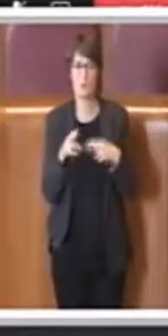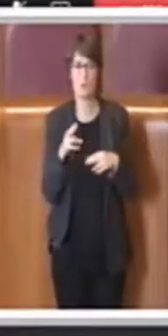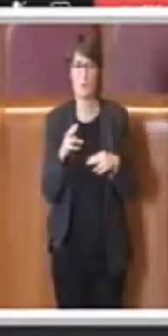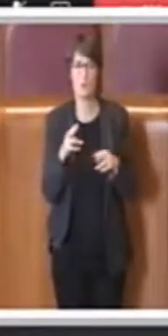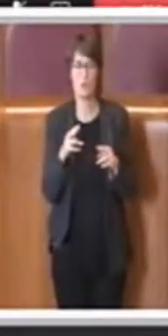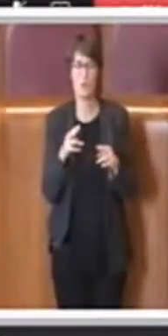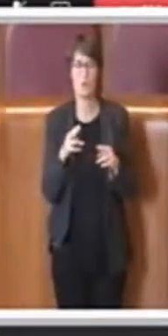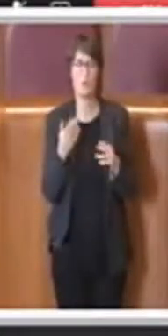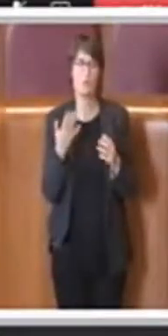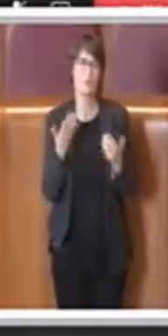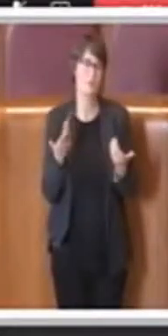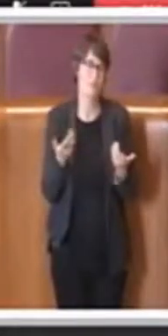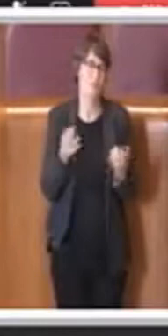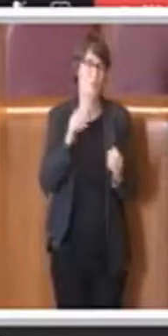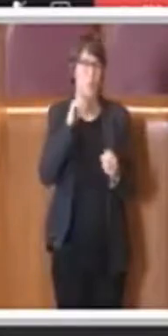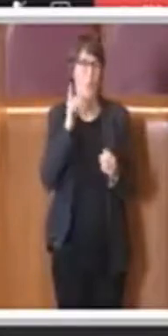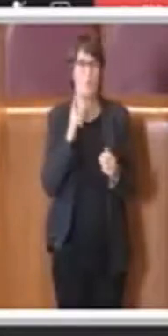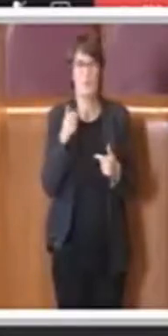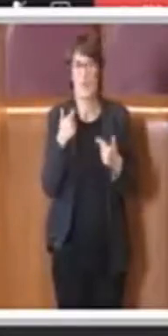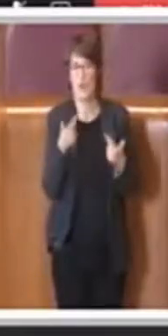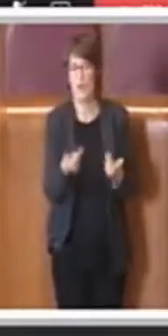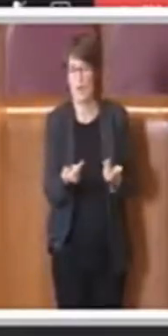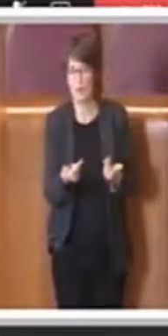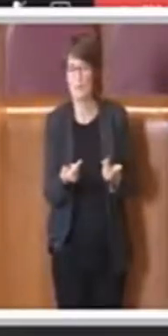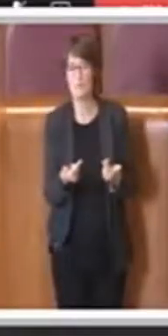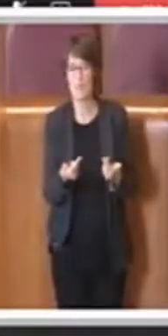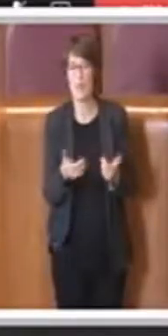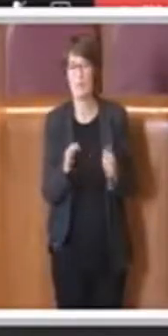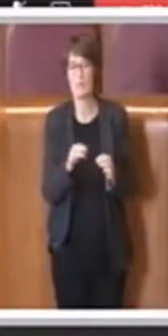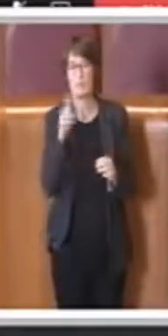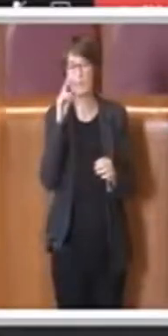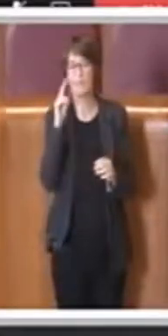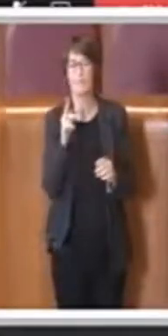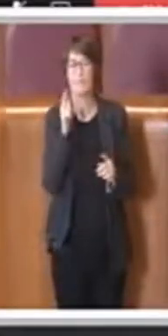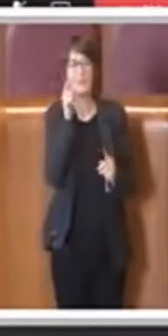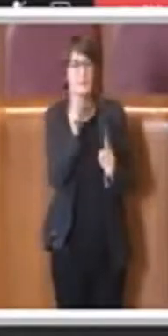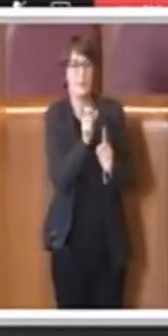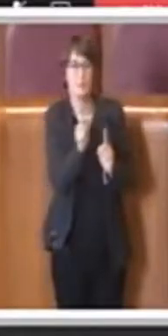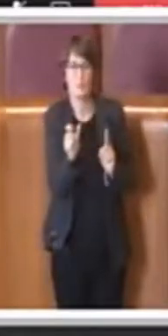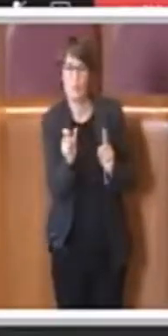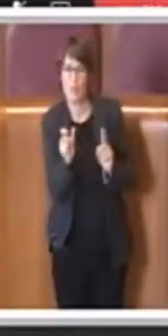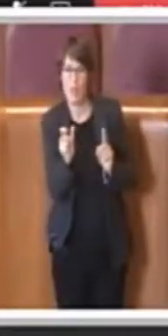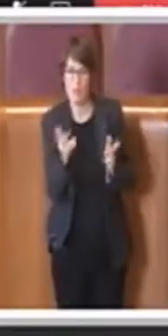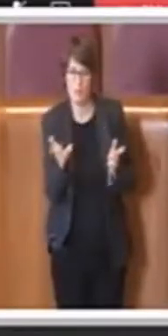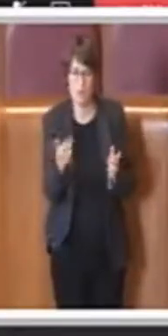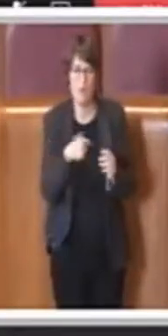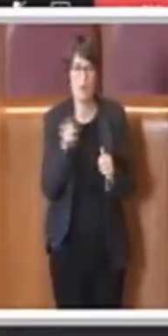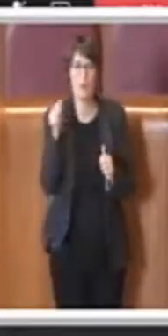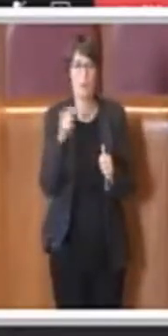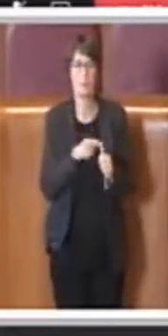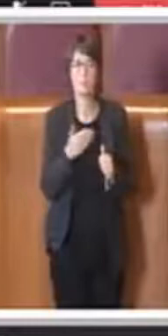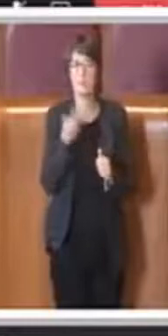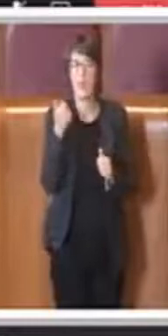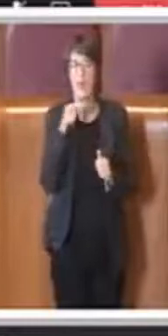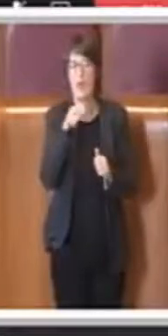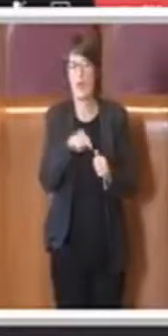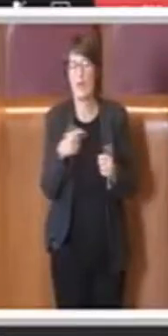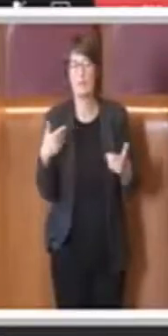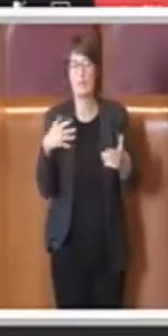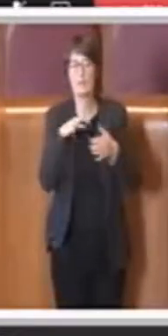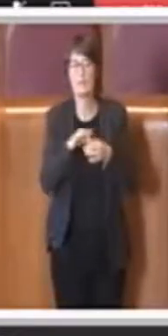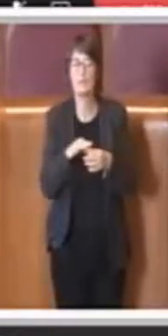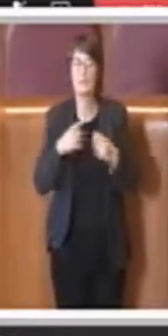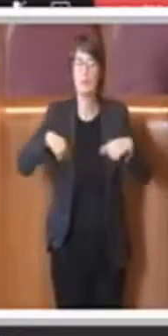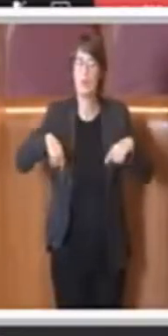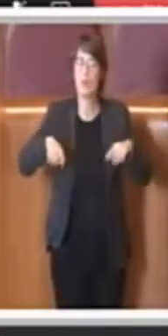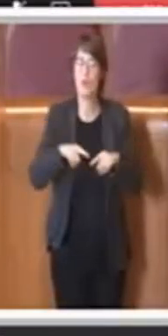dei miglioramenti dal punto anche di vista lessicale. Il primo, insomma, abbiamo tolto i riferimenti della Commissione di Referendum, visto che comunque